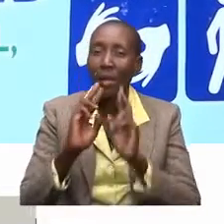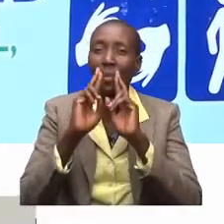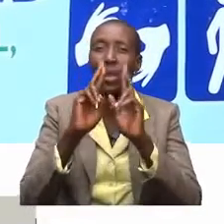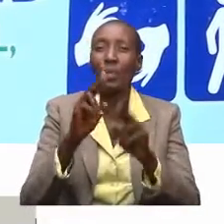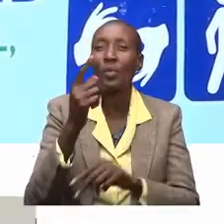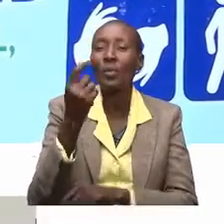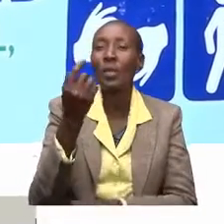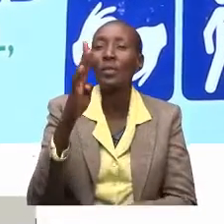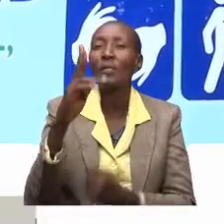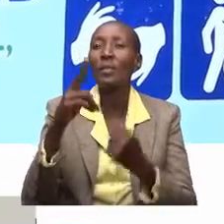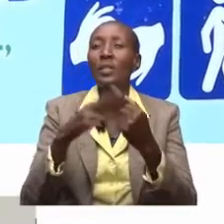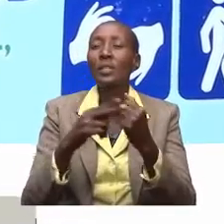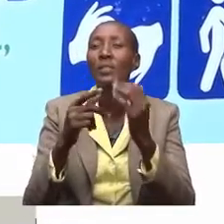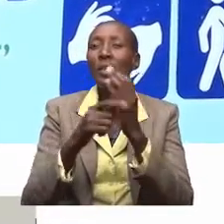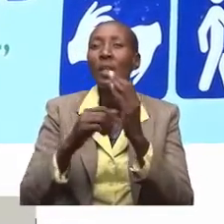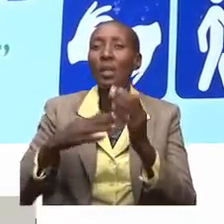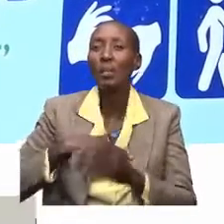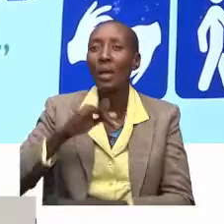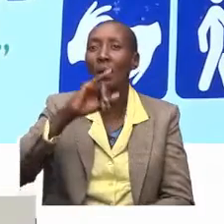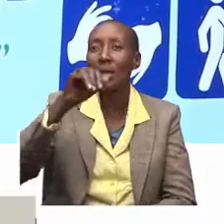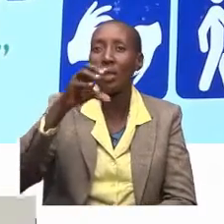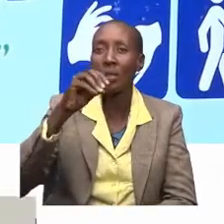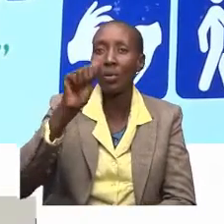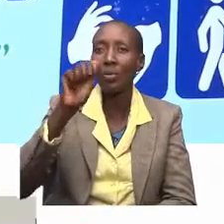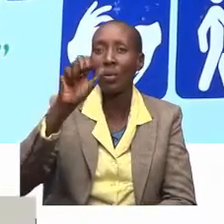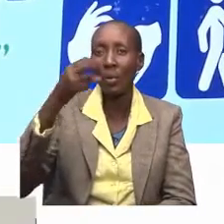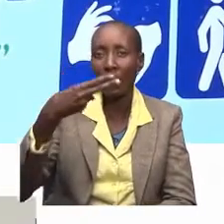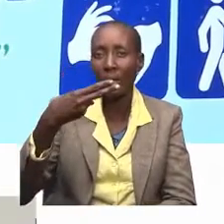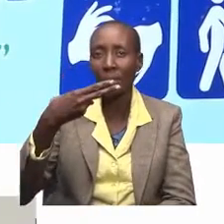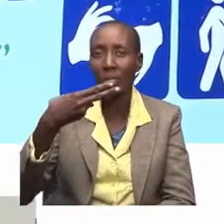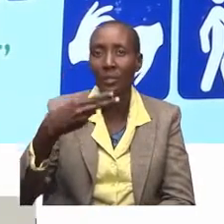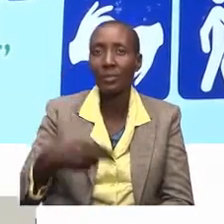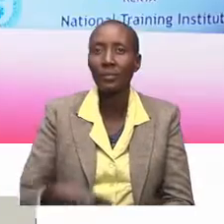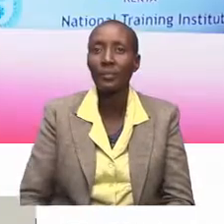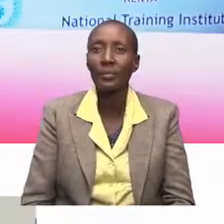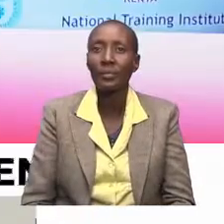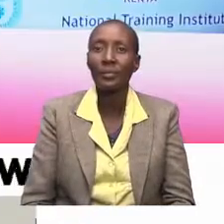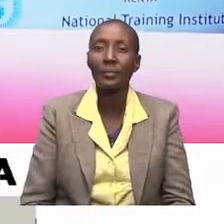TV47, jinalangu ni Joash Onsare.